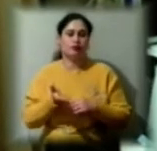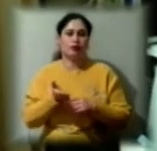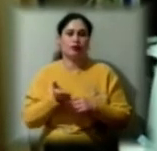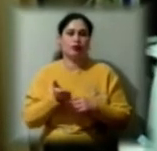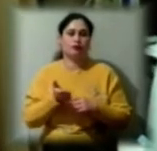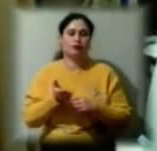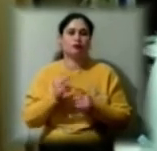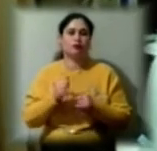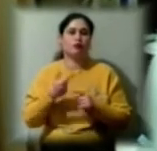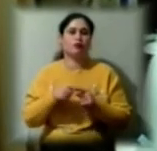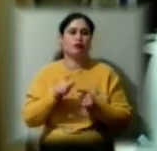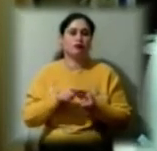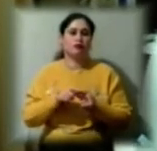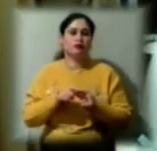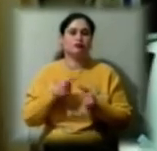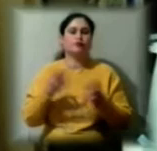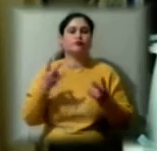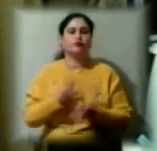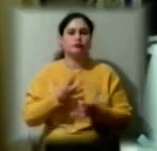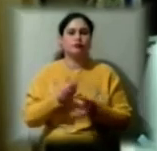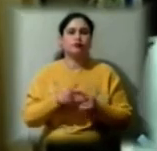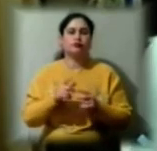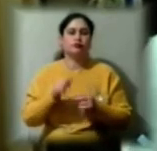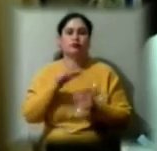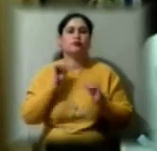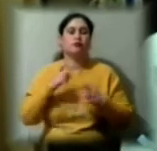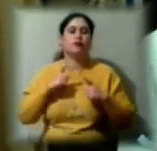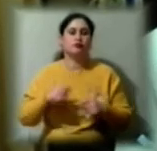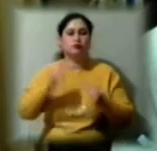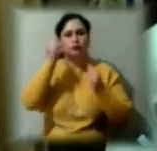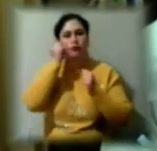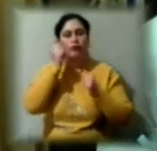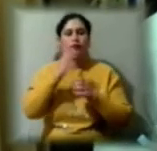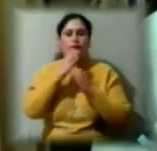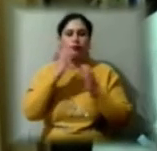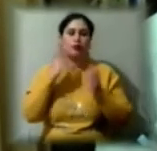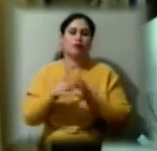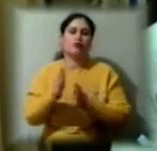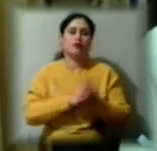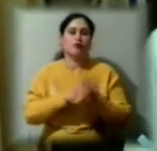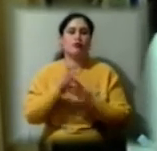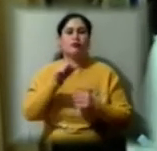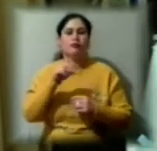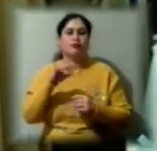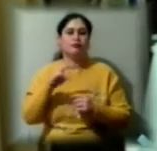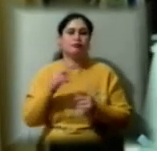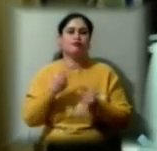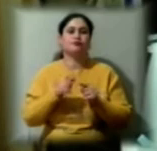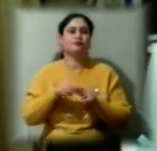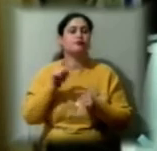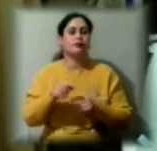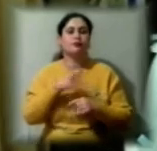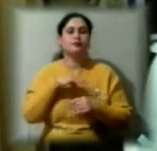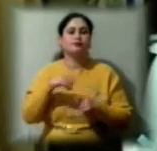потрібно, захисні халати, шапочки, маски, рукавички, бахіли. Тобто ми з дотриманням